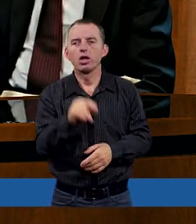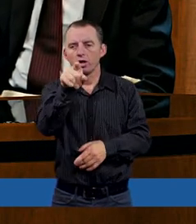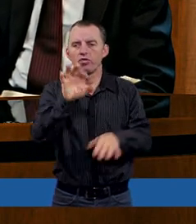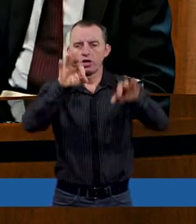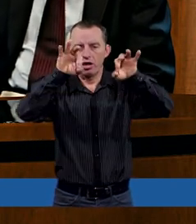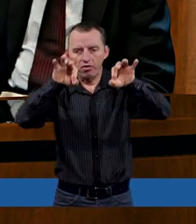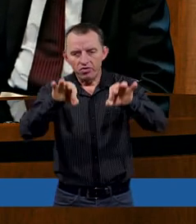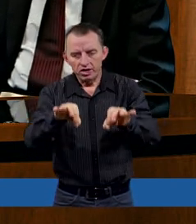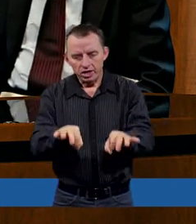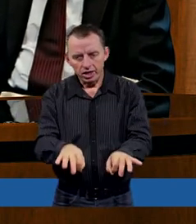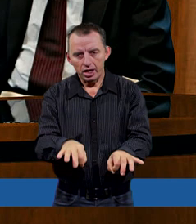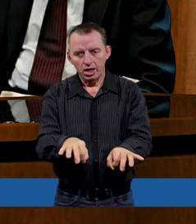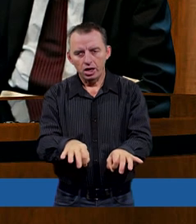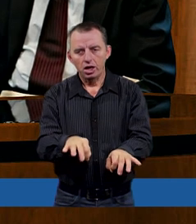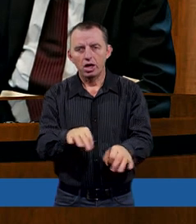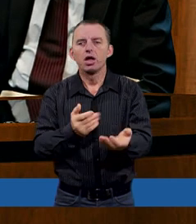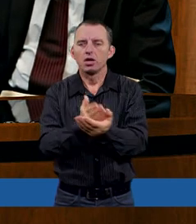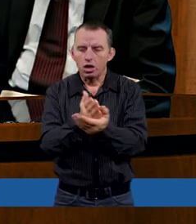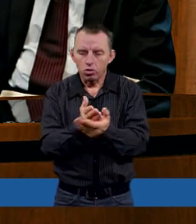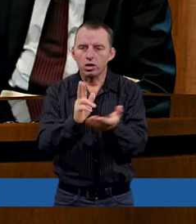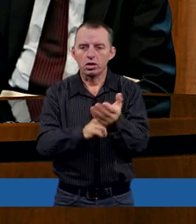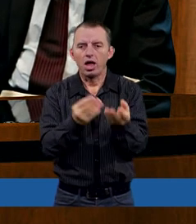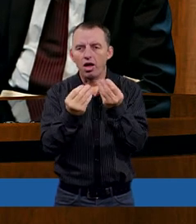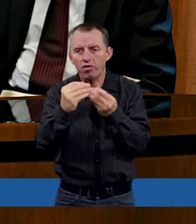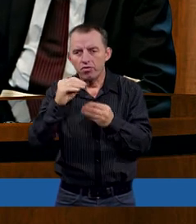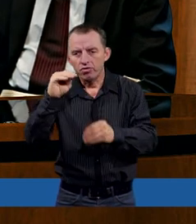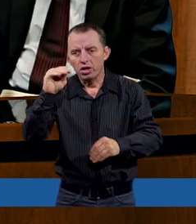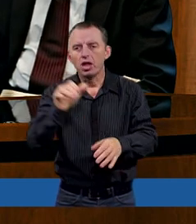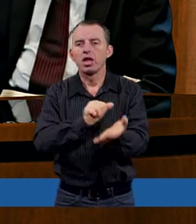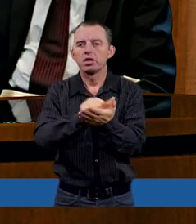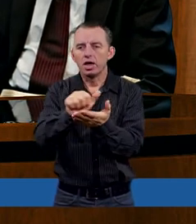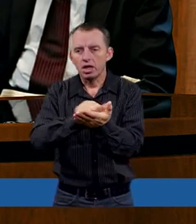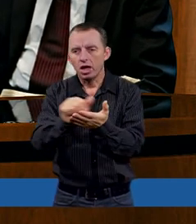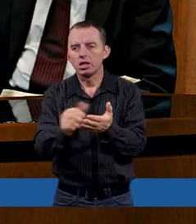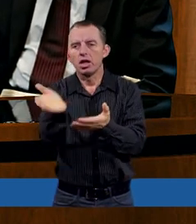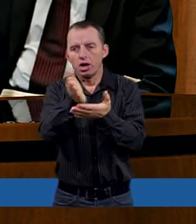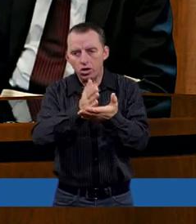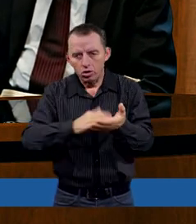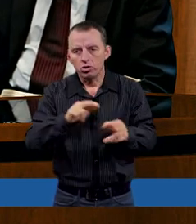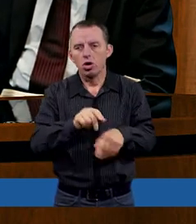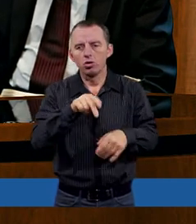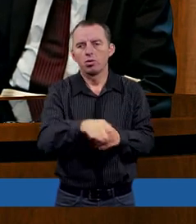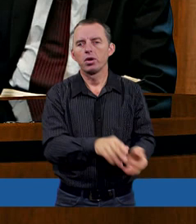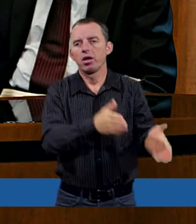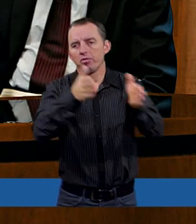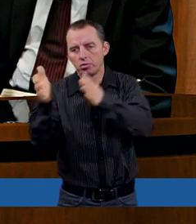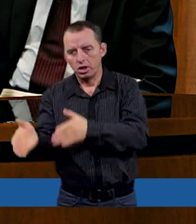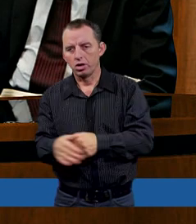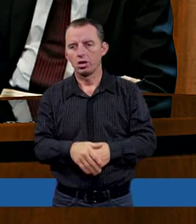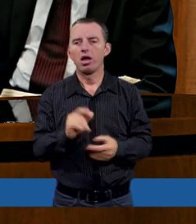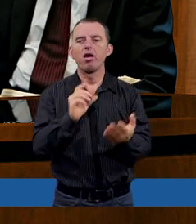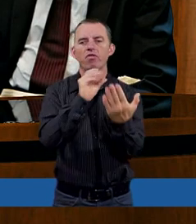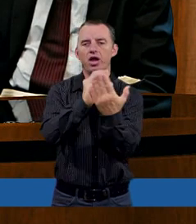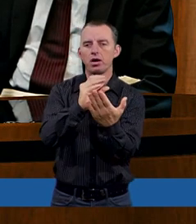winy zasługujesz na więcej. A to już z jedenastego rozdziału, do którego przechodzimy, do kolejnego właśnie fragmentu,